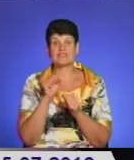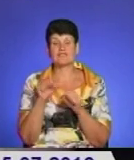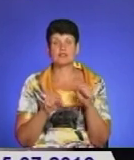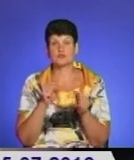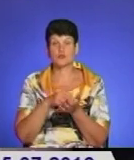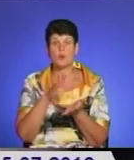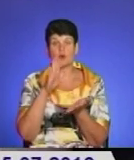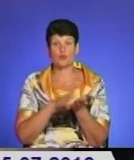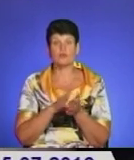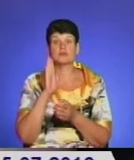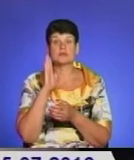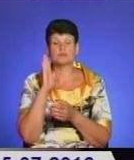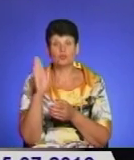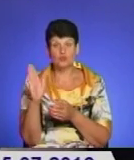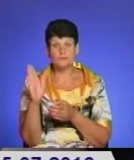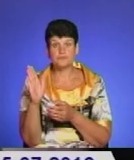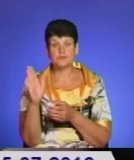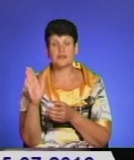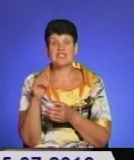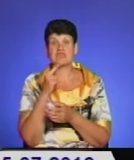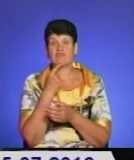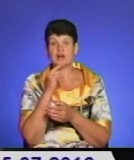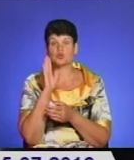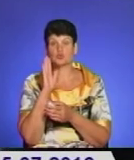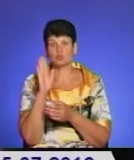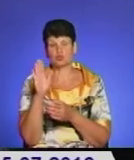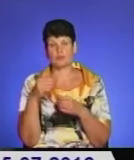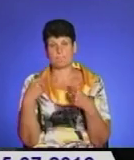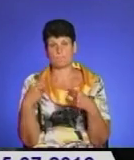дублікується і важче його буде, відповідно, їм продати.